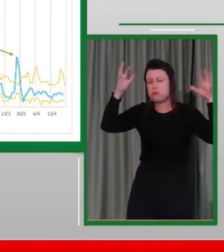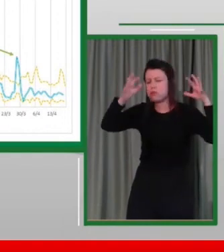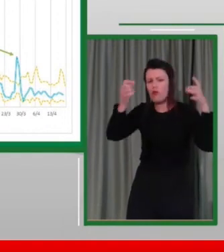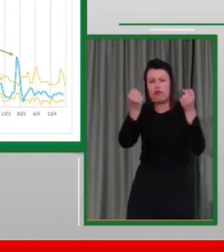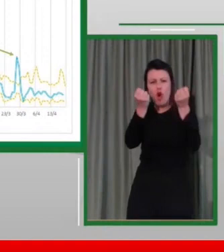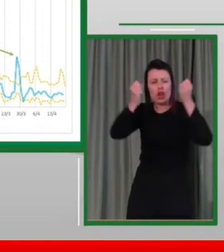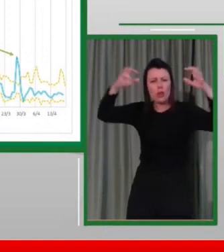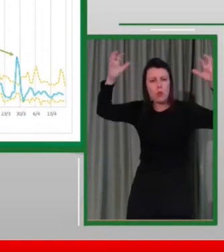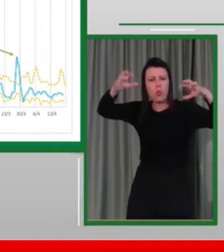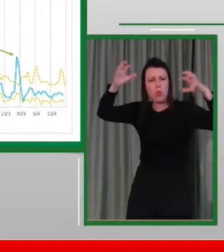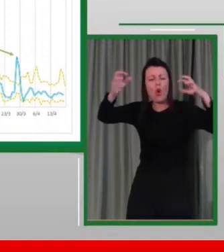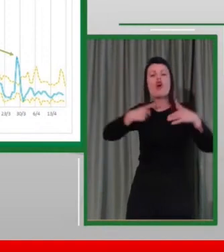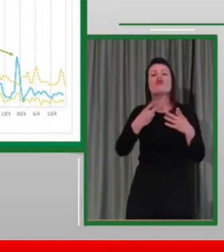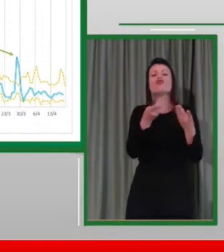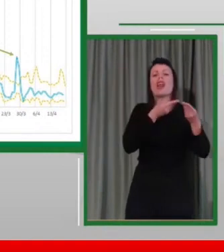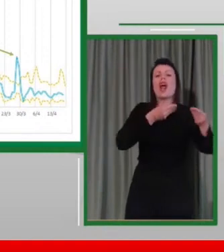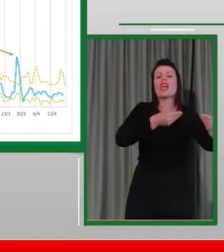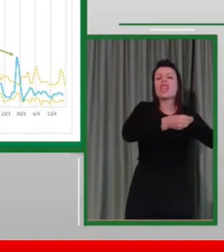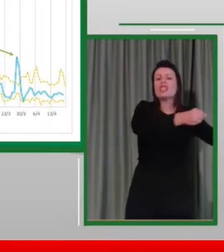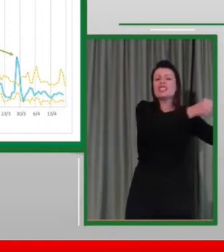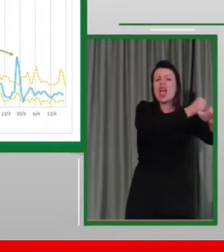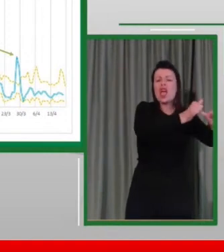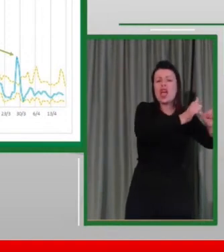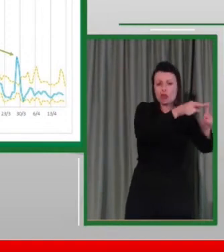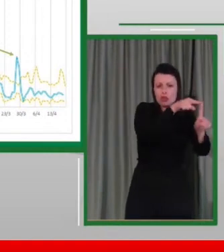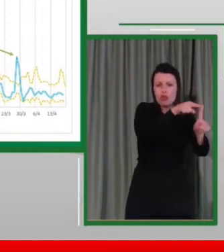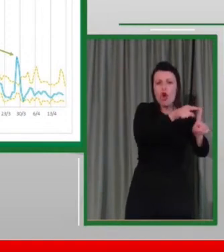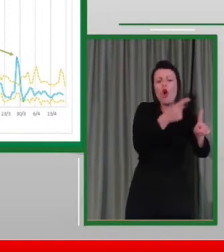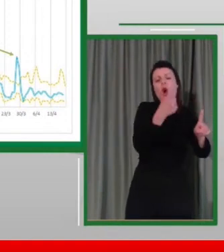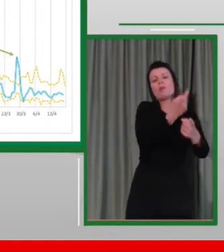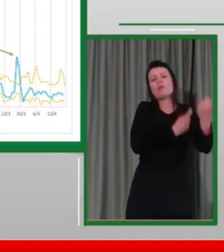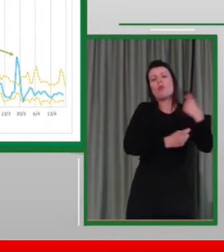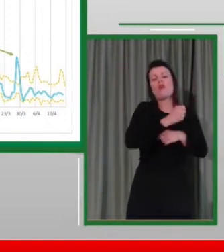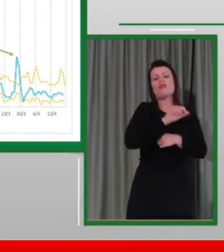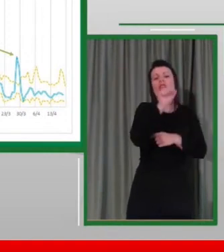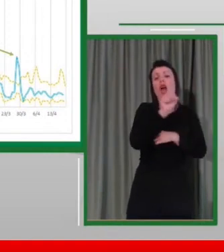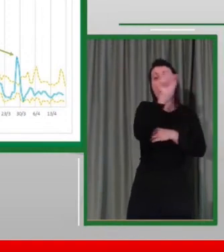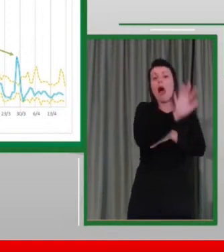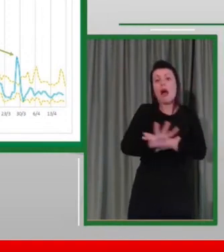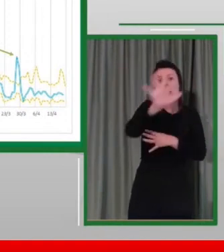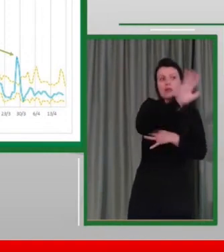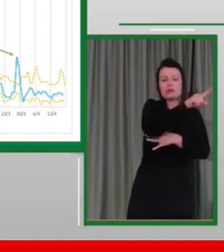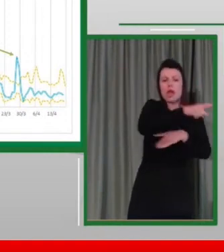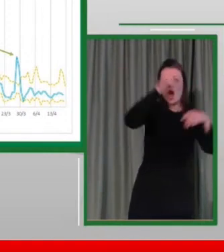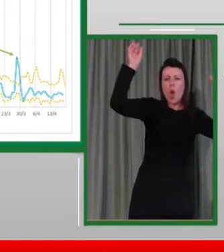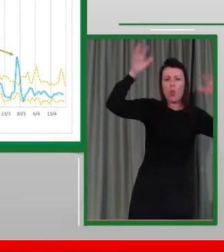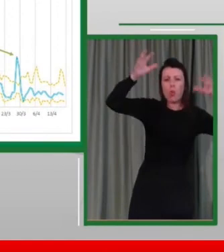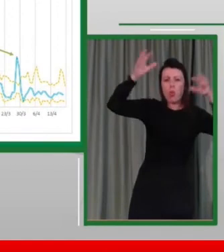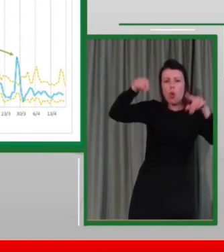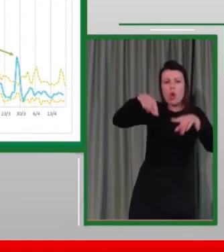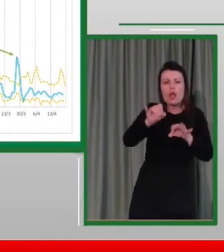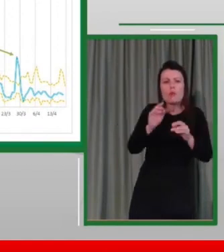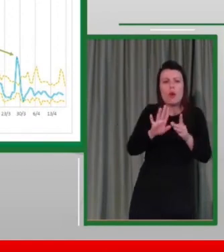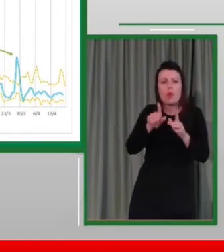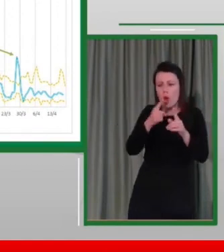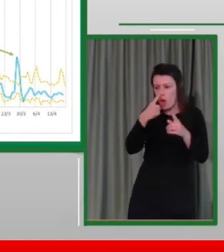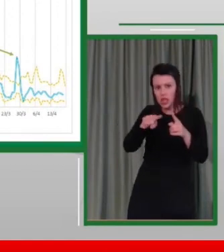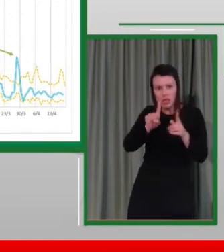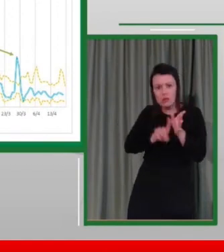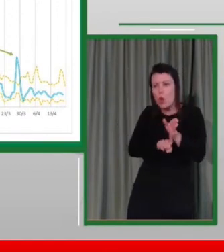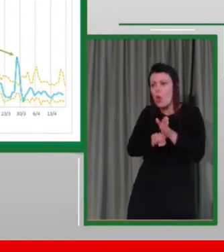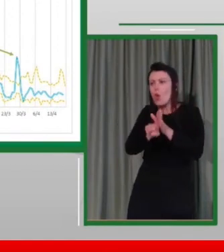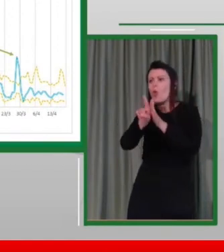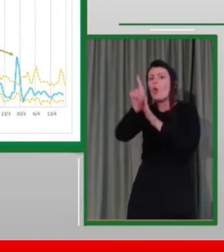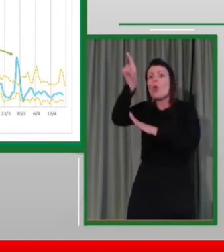desertica che proveniva dall'Asia e lì c'è stato diritto uno sforamento in pieno lockdown alla fine di marzo. Le